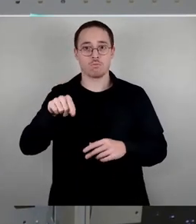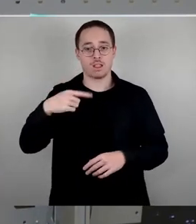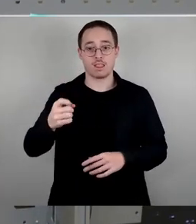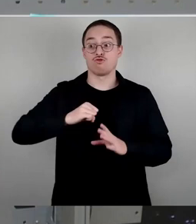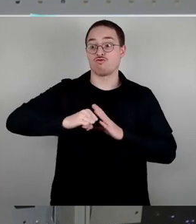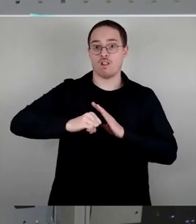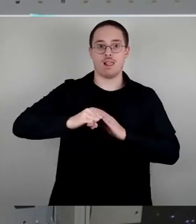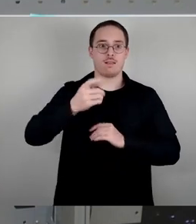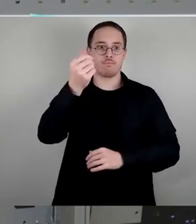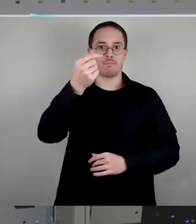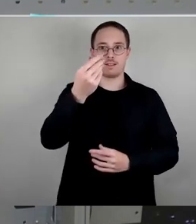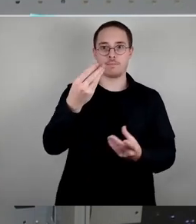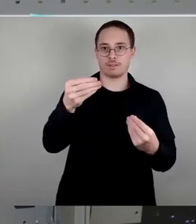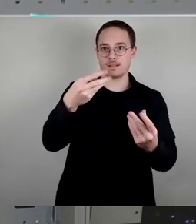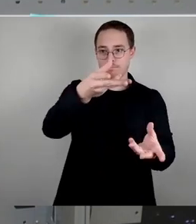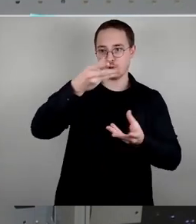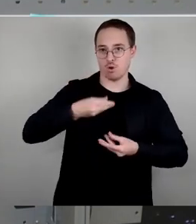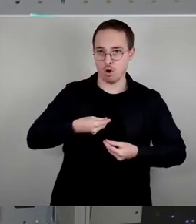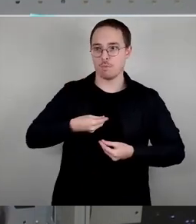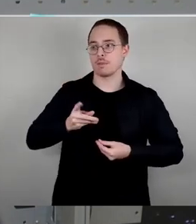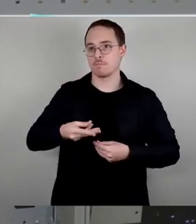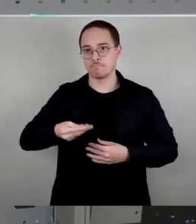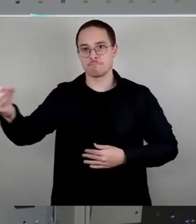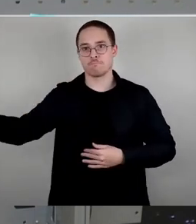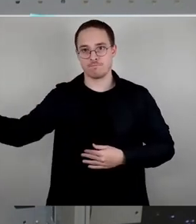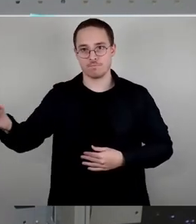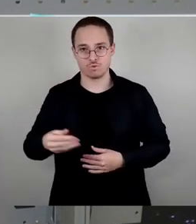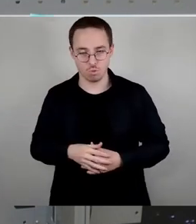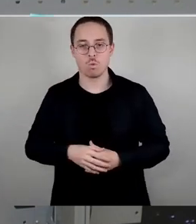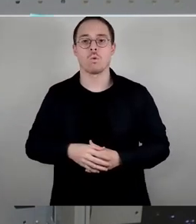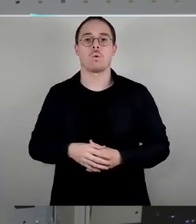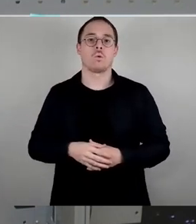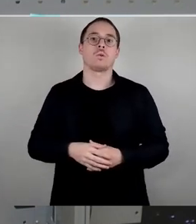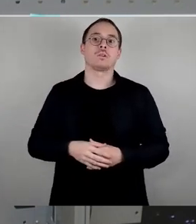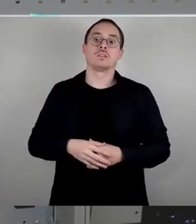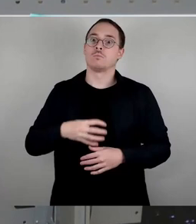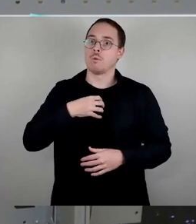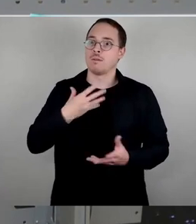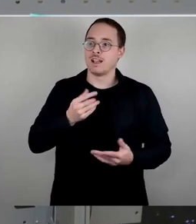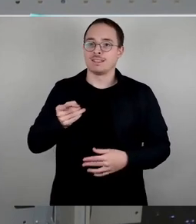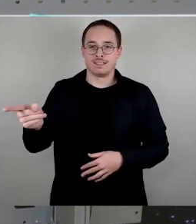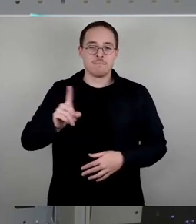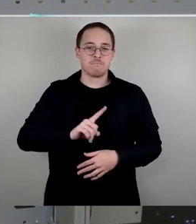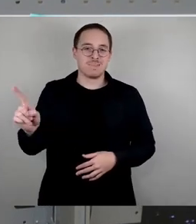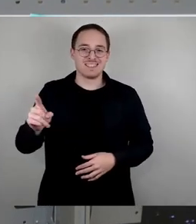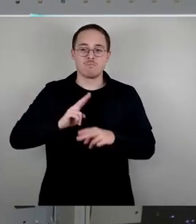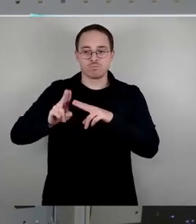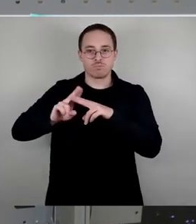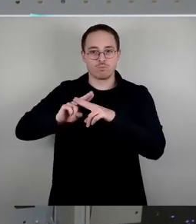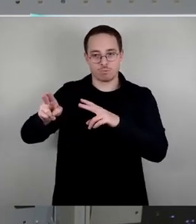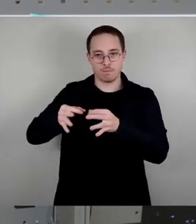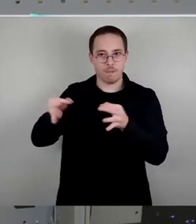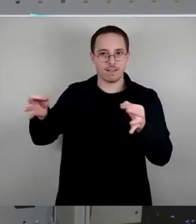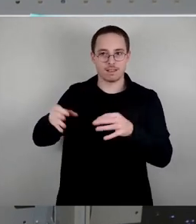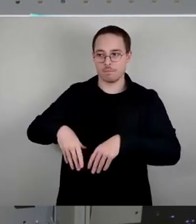dass das Freibad Dölchen trotzdem ja bis die Modernisierungsmaßnahmen beginnen können, geöffnet